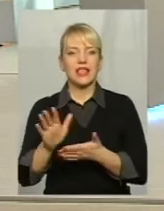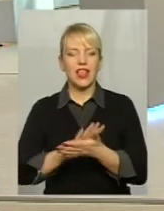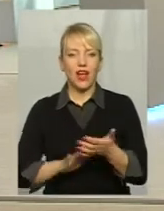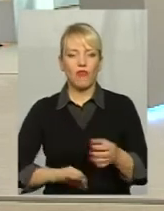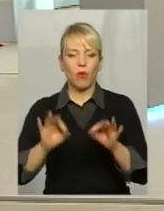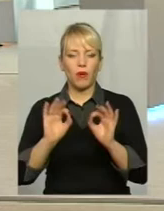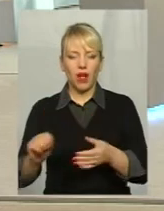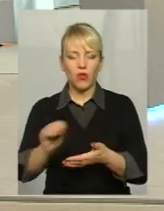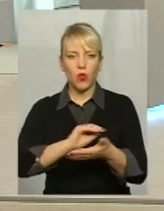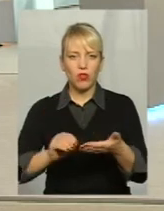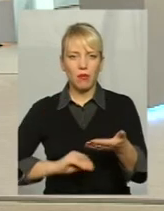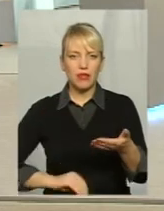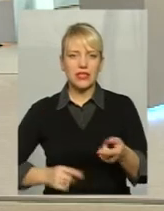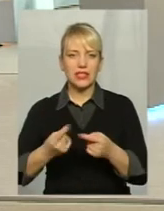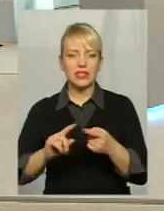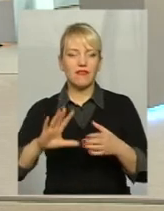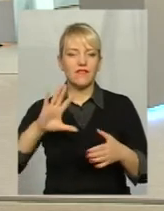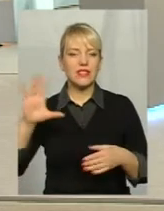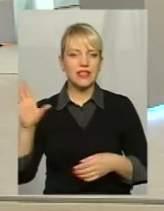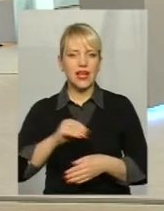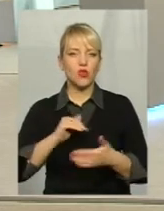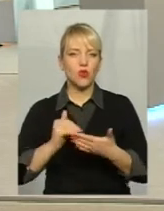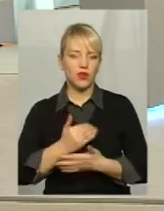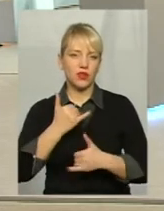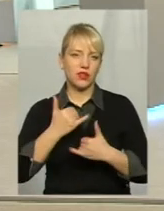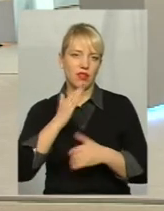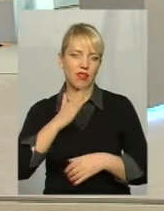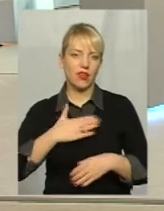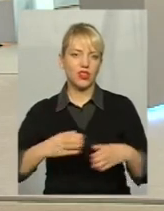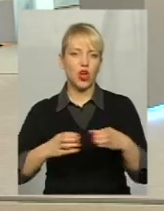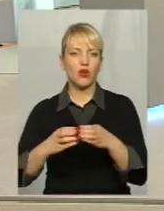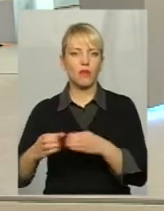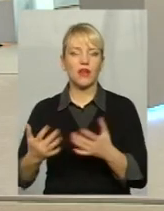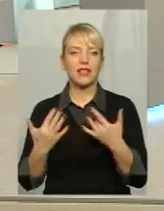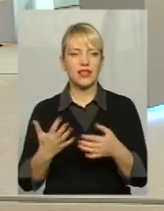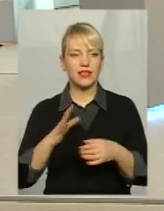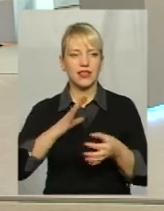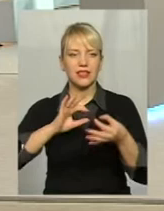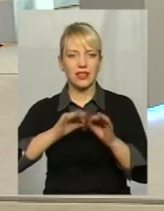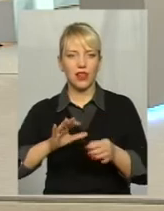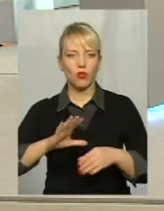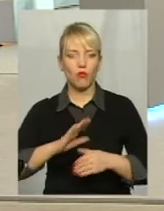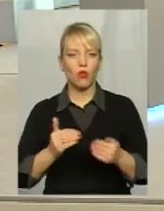Для цього це все нове для наших громад Наскільки складно було вам